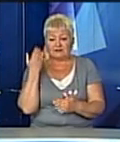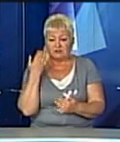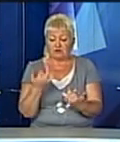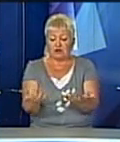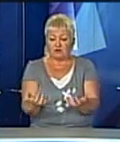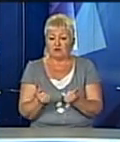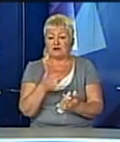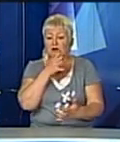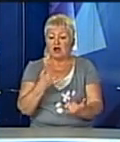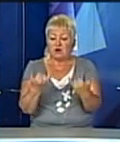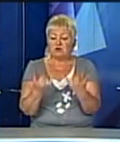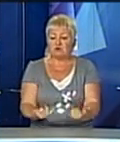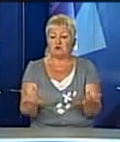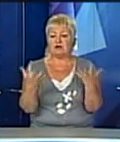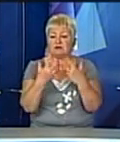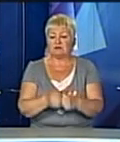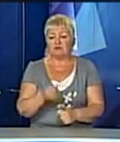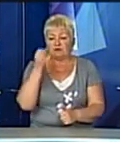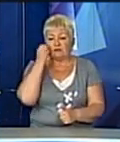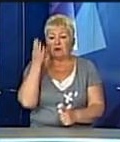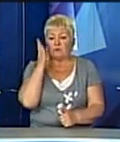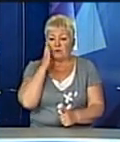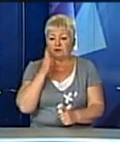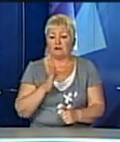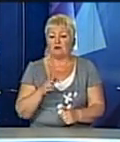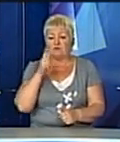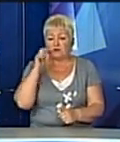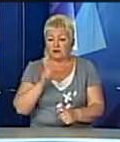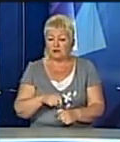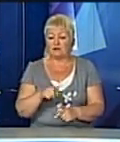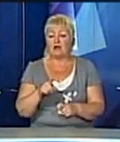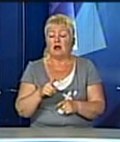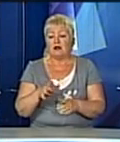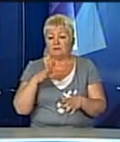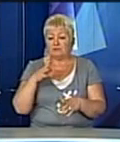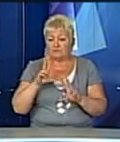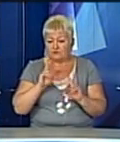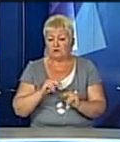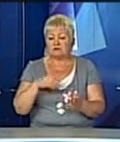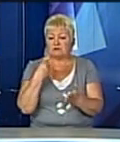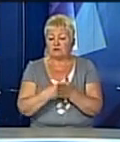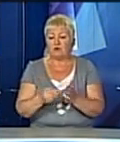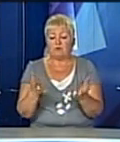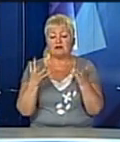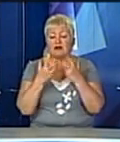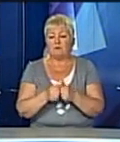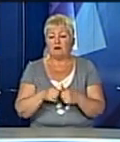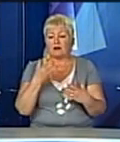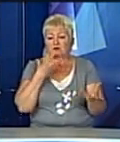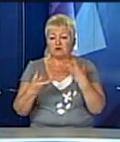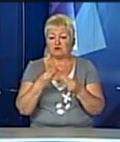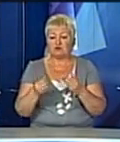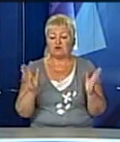сучасне обладнання від посольства Японії в Україні. За грантові кошти вдалося закупити апарат штучної вентиляції легень для